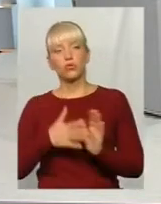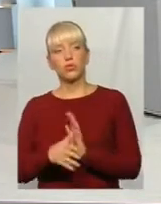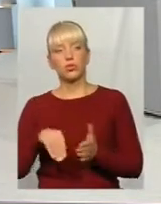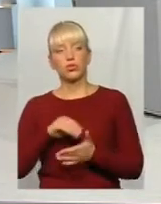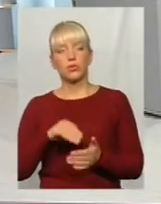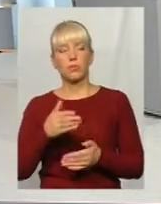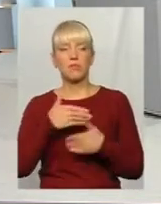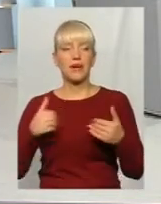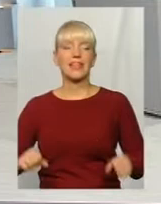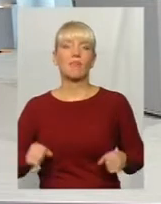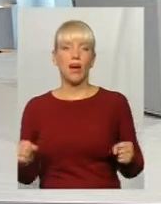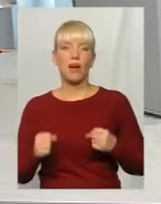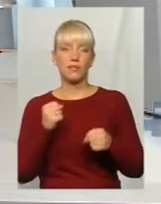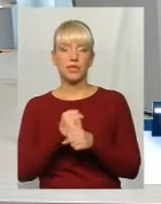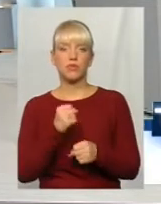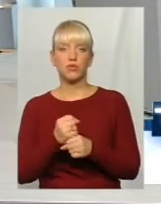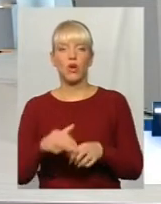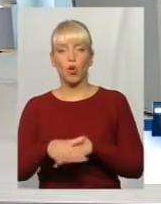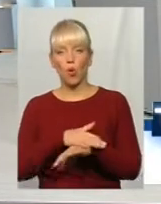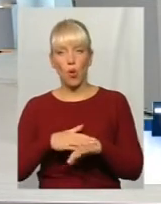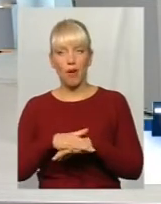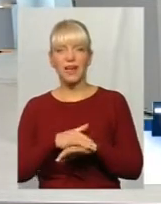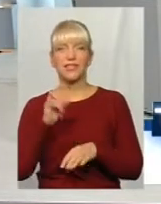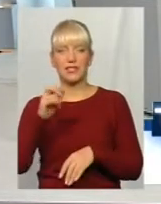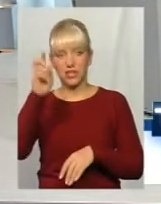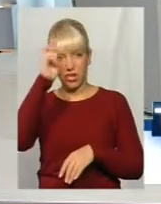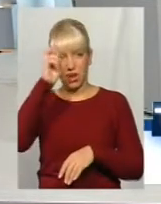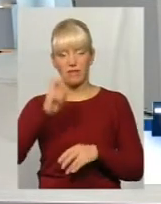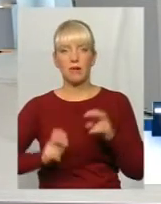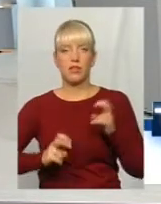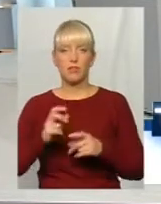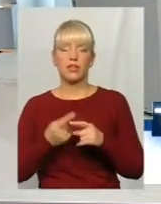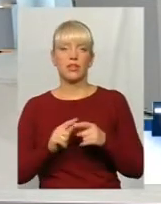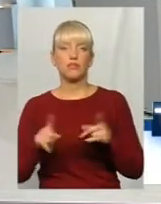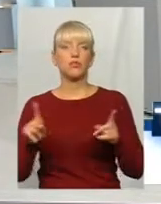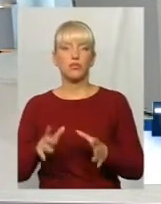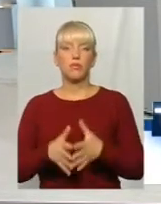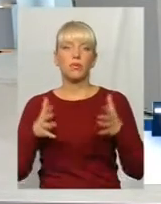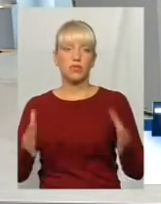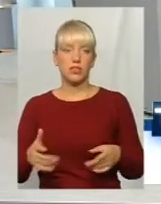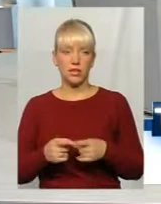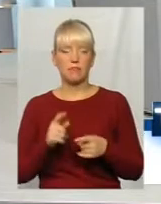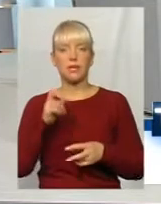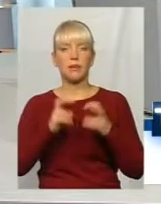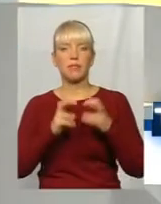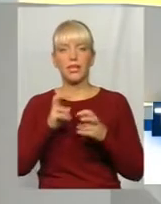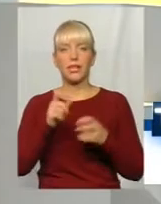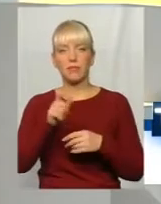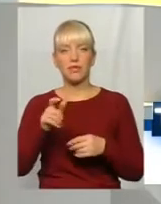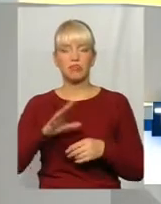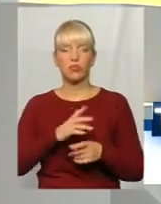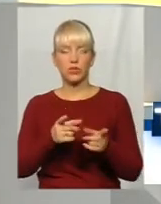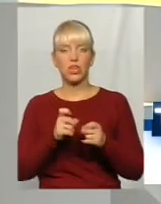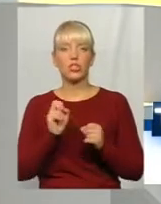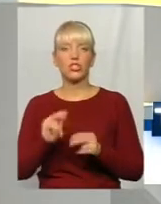Ми намагаємося працювати, там, і громадськість, і, там, державне підприємство, на тим, щоб якомога більше саме підприємців було залучено. Тому що чим